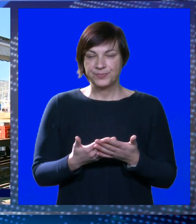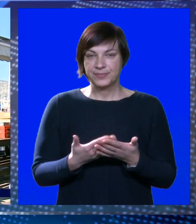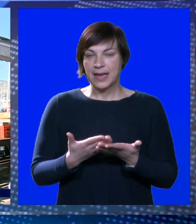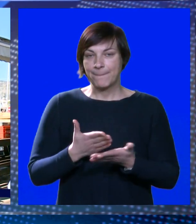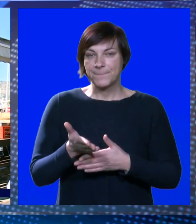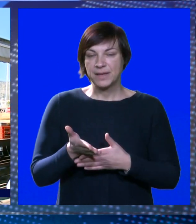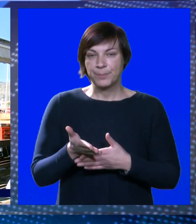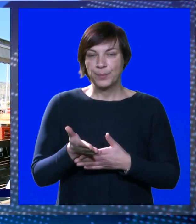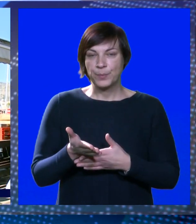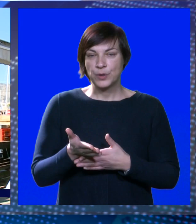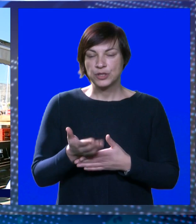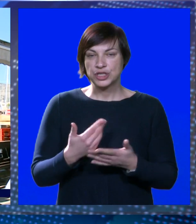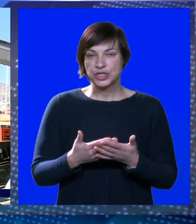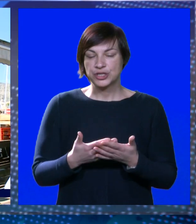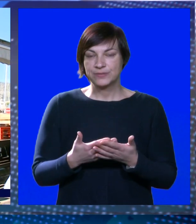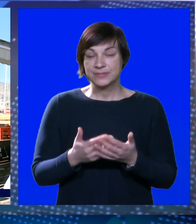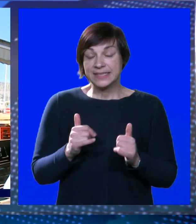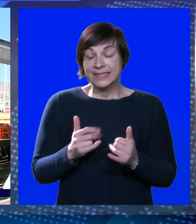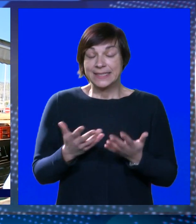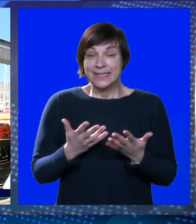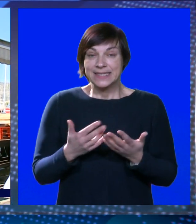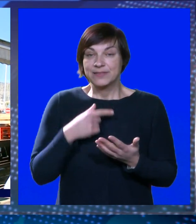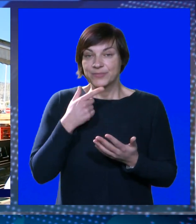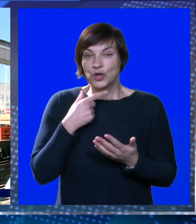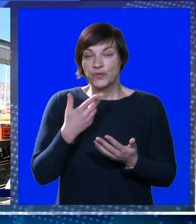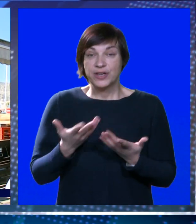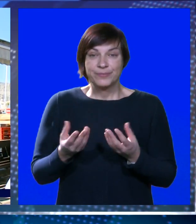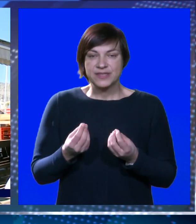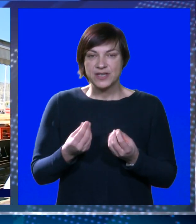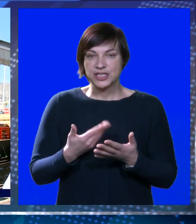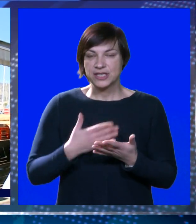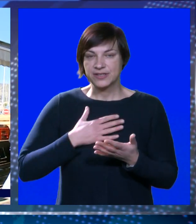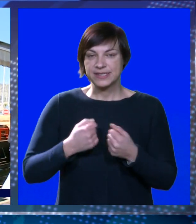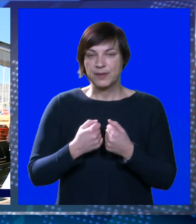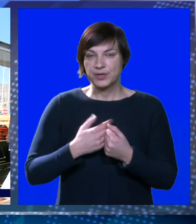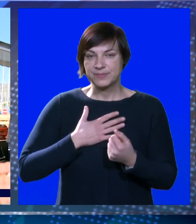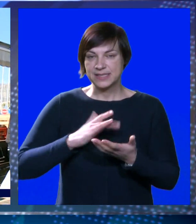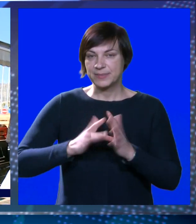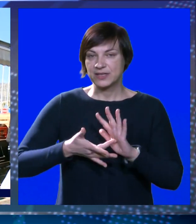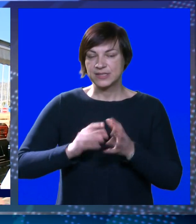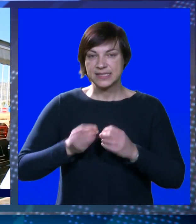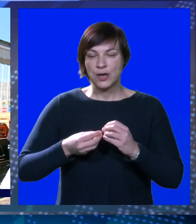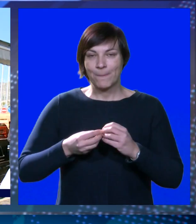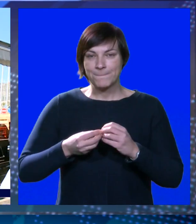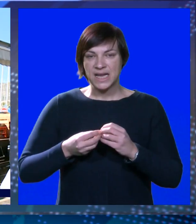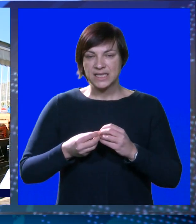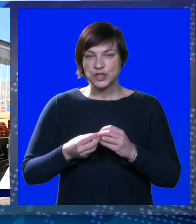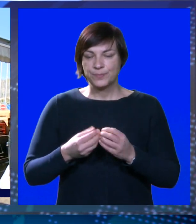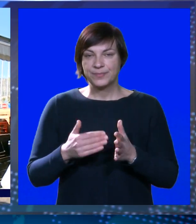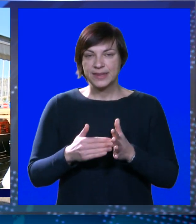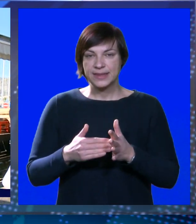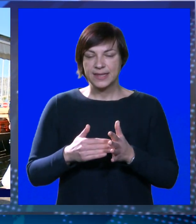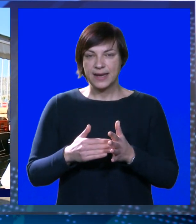da bi on pošao ili on je to proruke, sad ne zna, novu da mi sva šta govoru, kod da se ja borim za sebe nego za cijelu placu, da